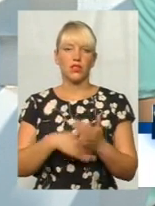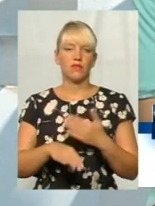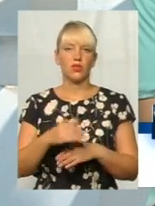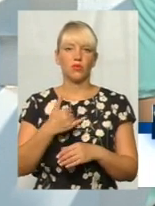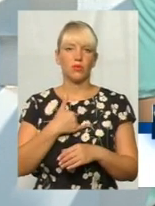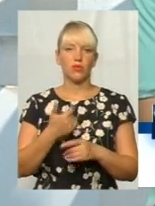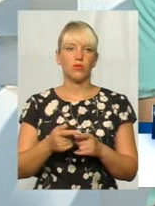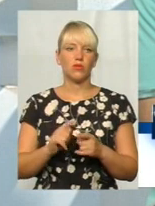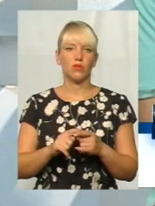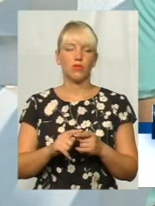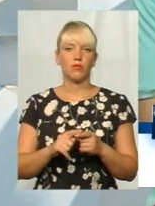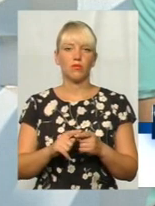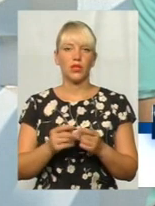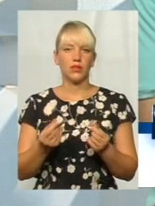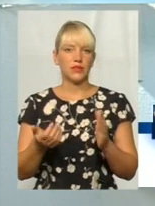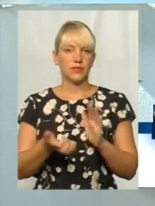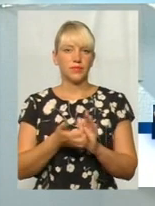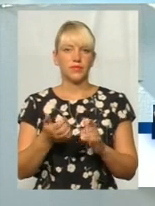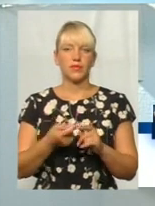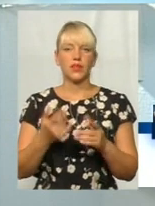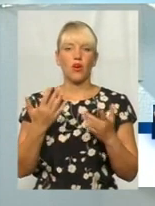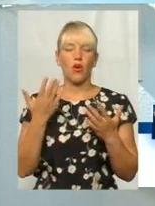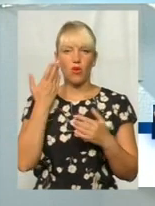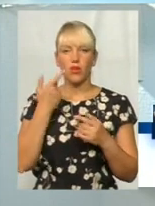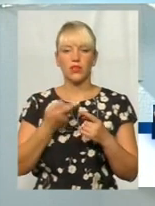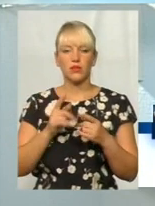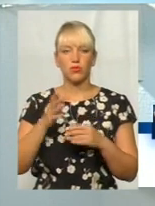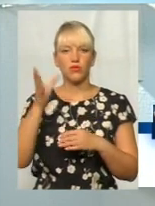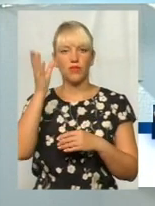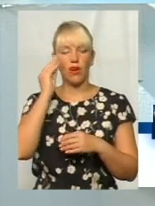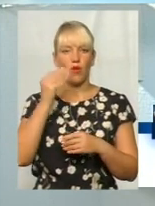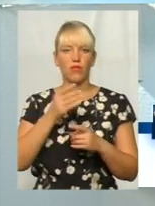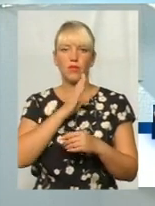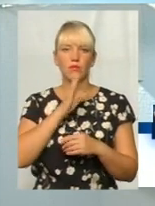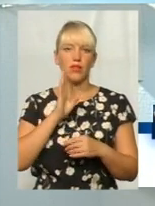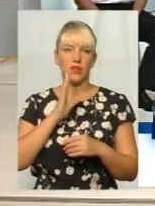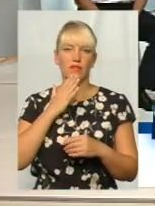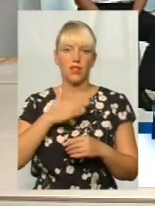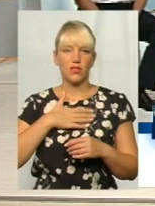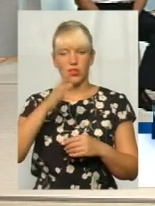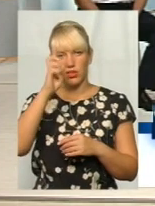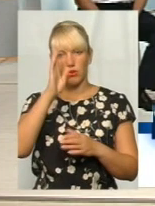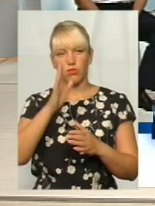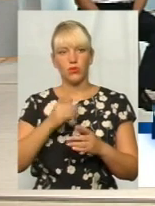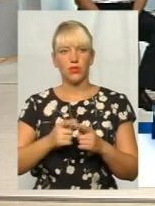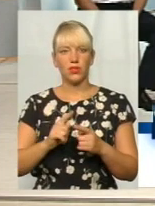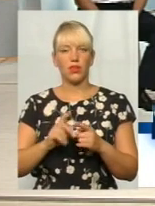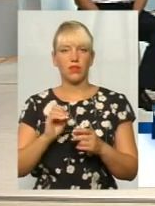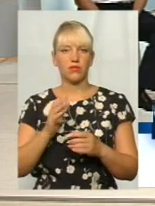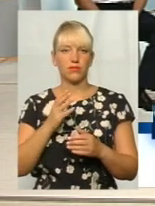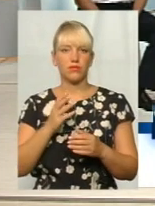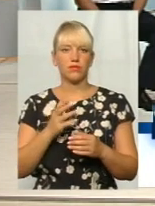три тесарські. Коли ці обставини будуть враховуватися, і материнство в нашій державі буде в Раді?